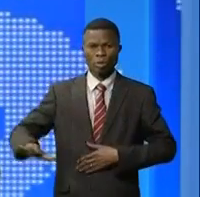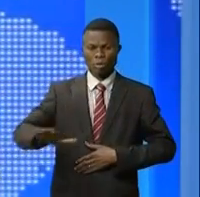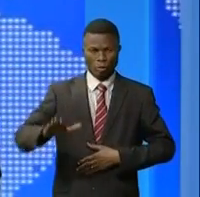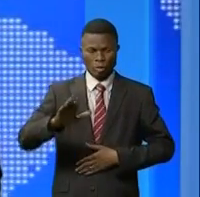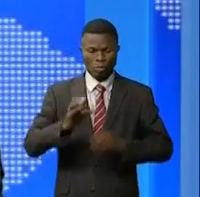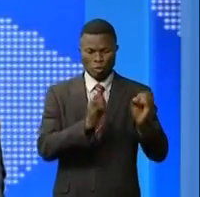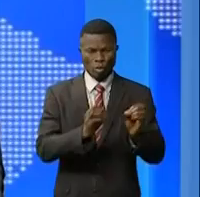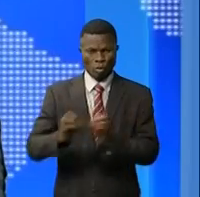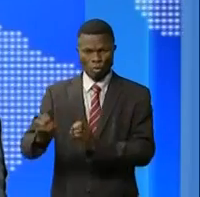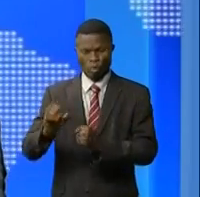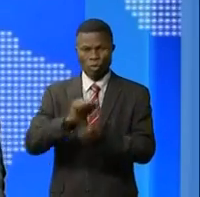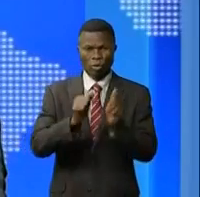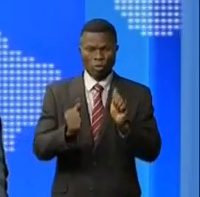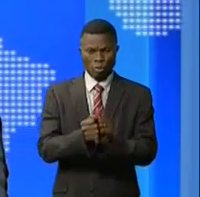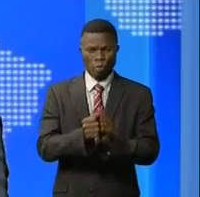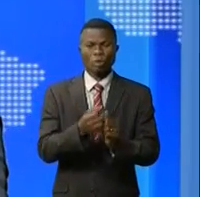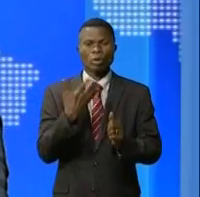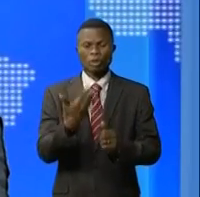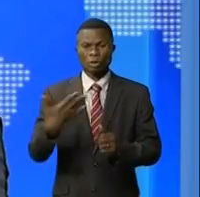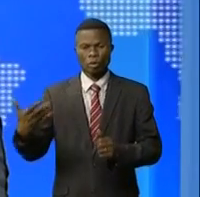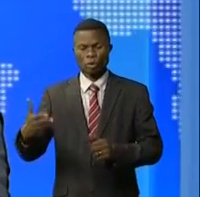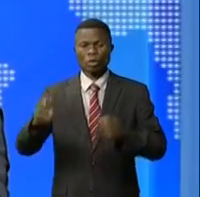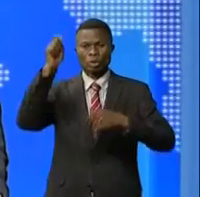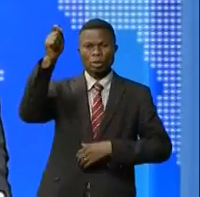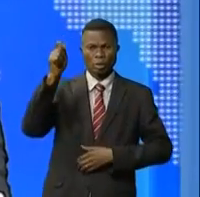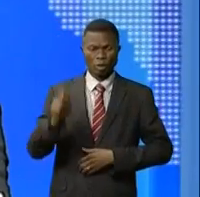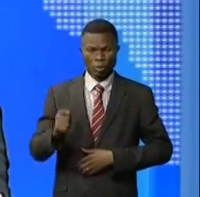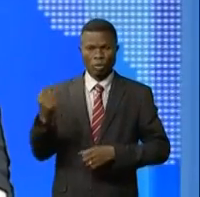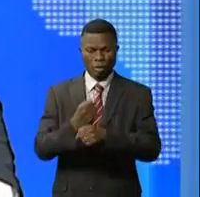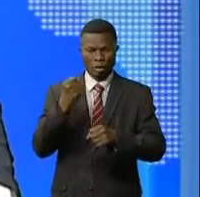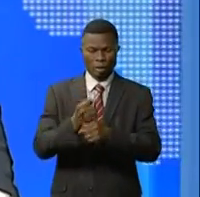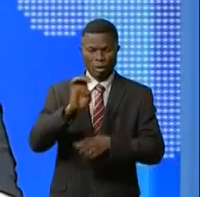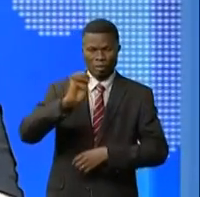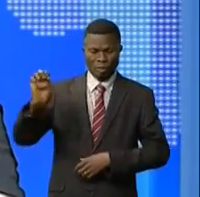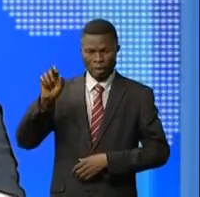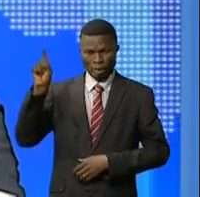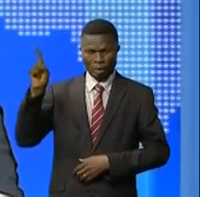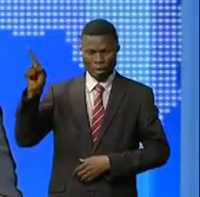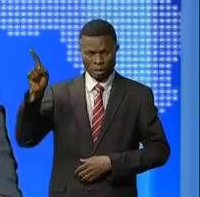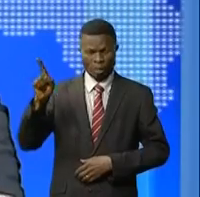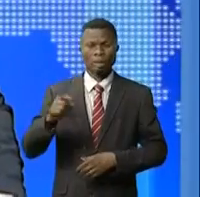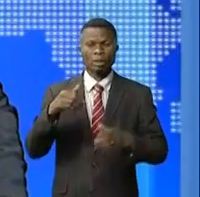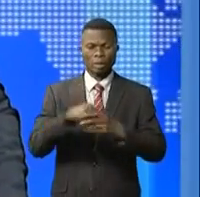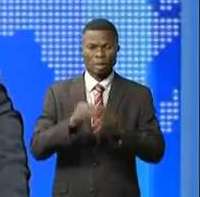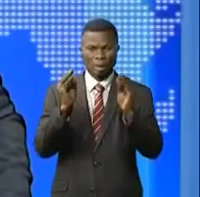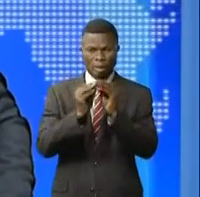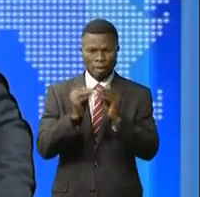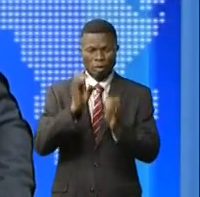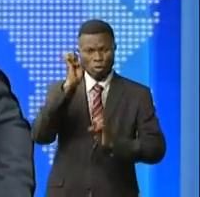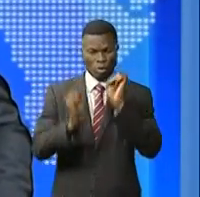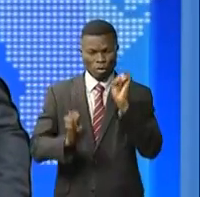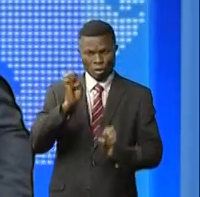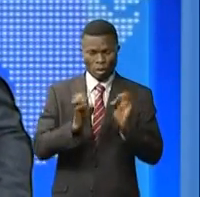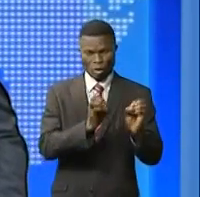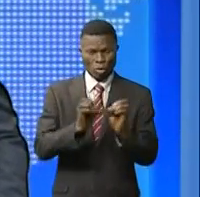remettre de l'ordre dans la chaîne d'approvisionnement des forces armées en opération sur le terrain. C'était lors d'une réunion d'évaluation